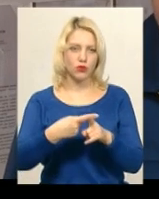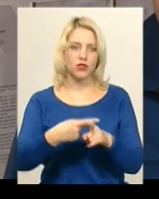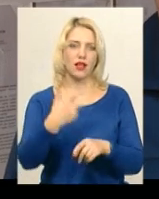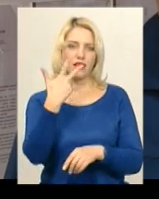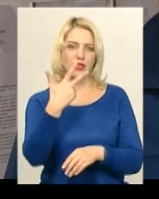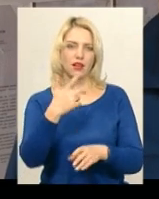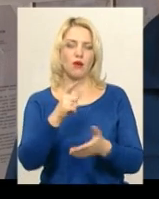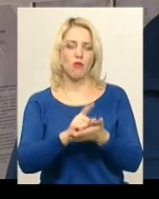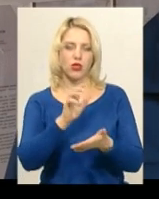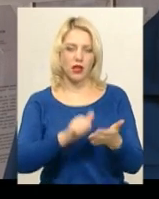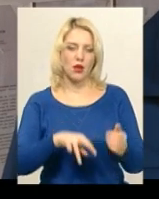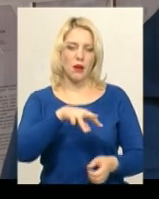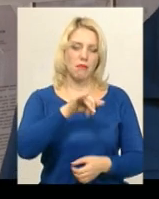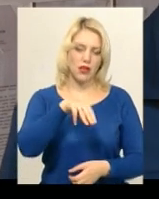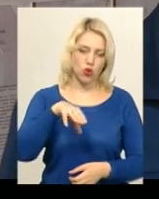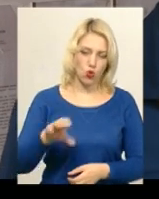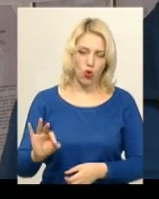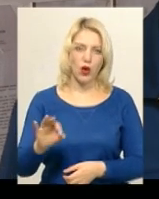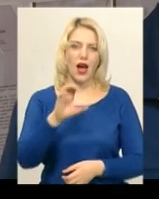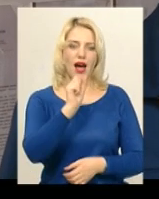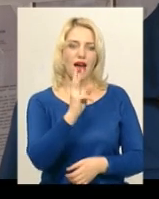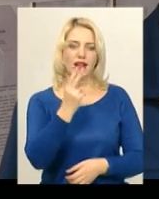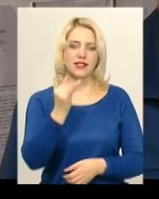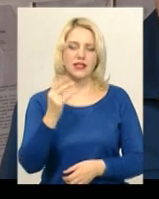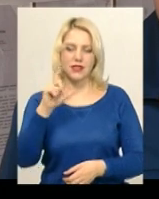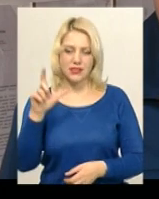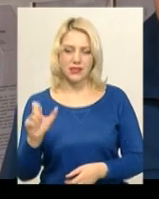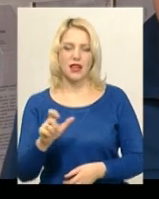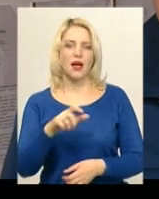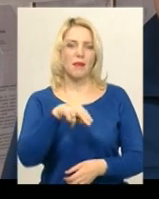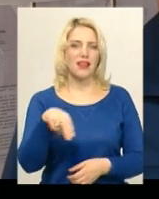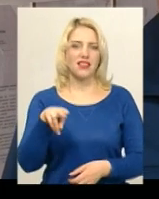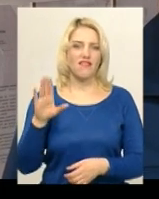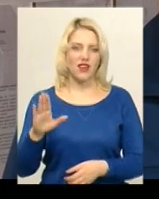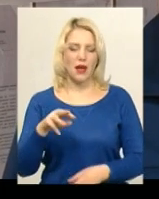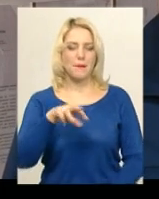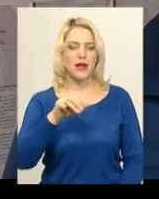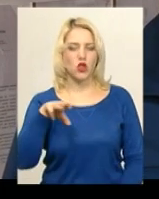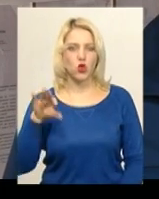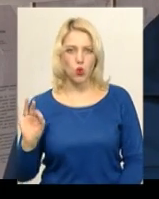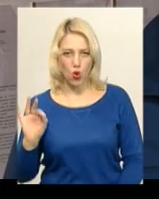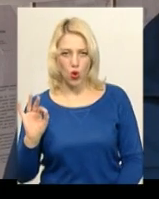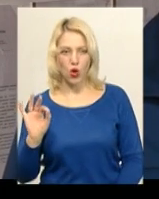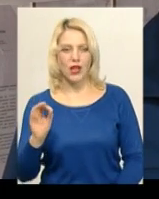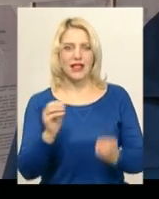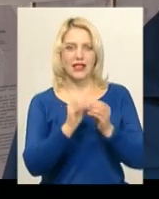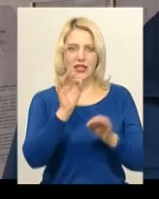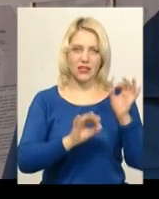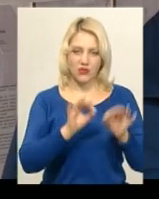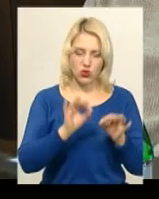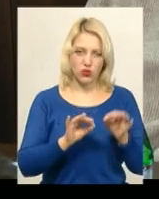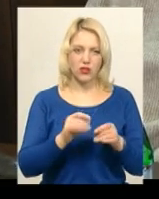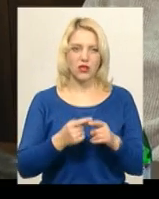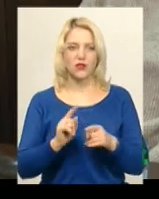податки. Мито, акциз і ПДВ. Мито 10% від вартості, акцизний податок в залежності від об'єму двигуна і